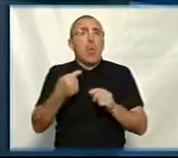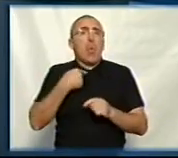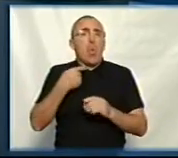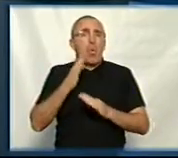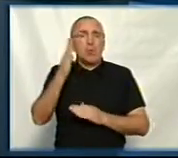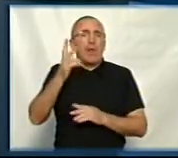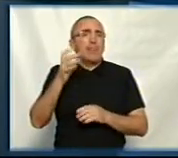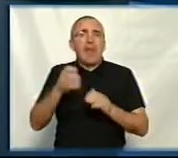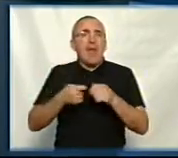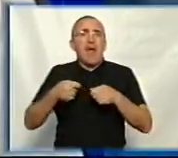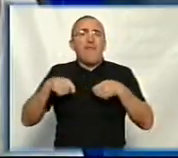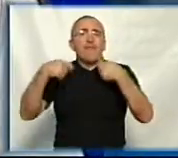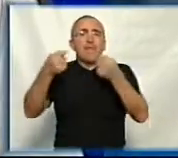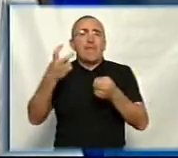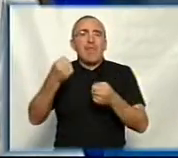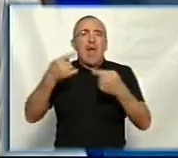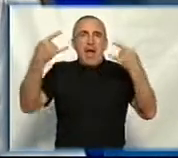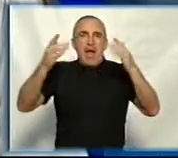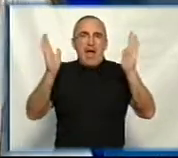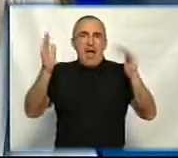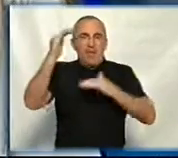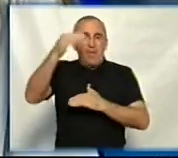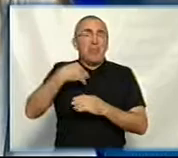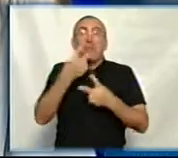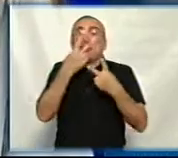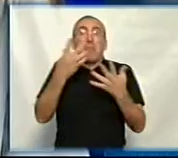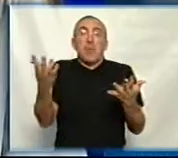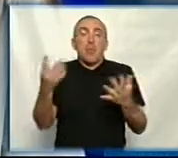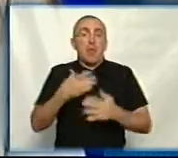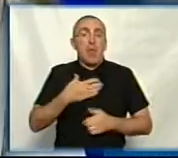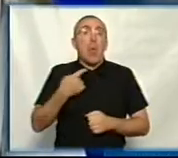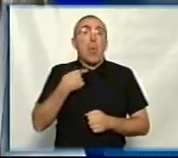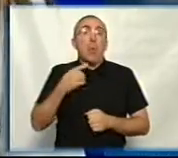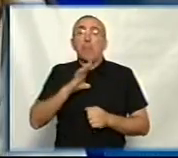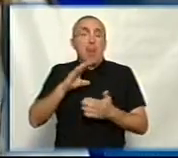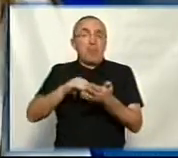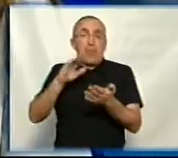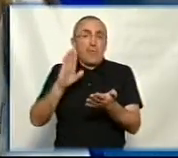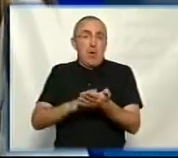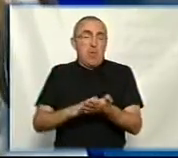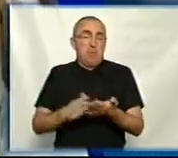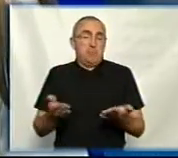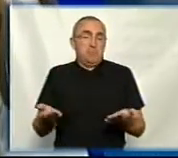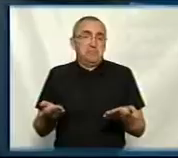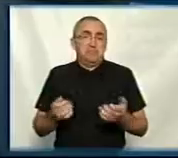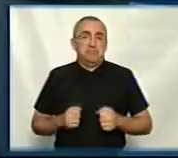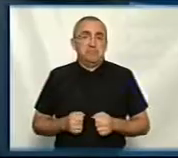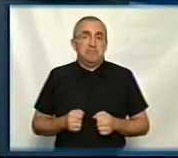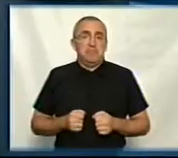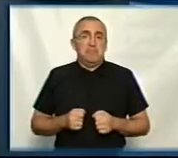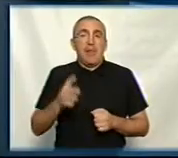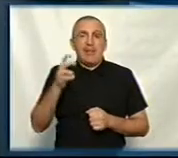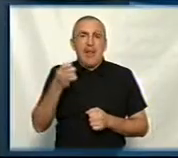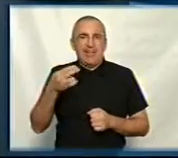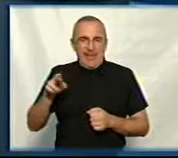не виводились на екрани. Тобто, навіть ми не могли побачити, що наш голос не було врахований. Надія,